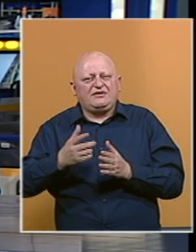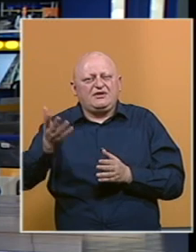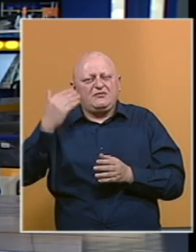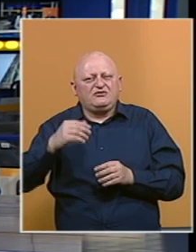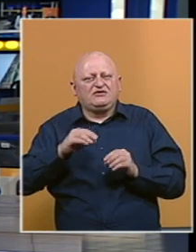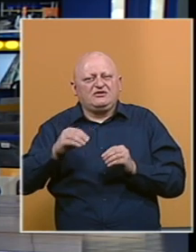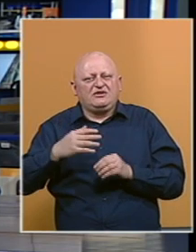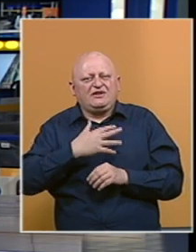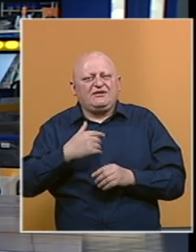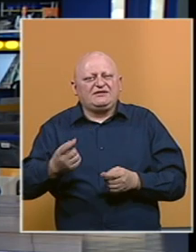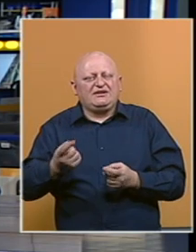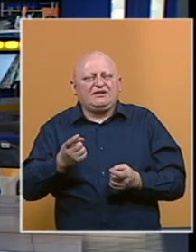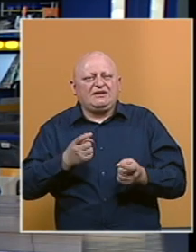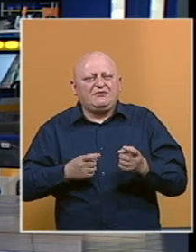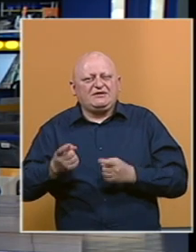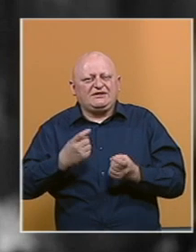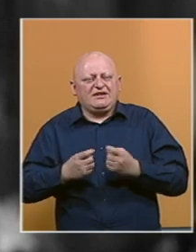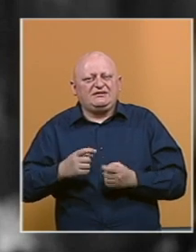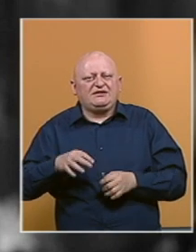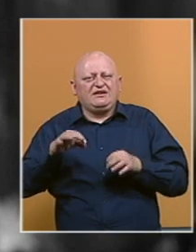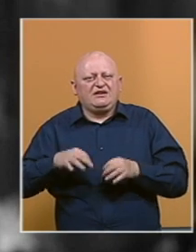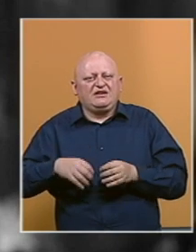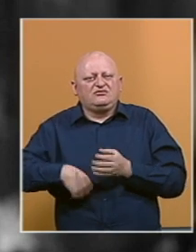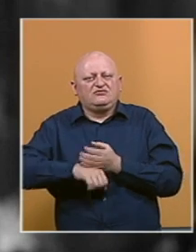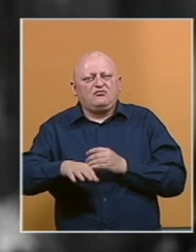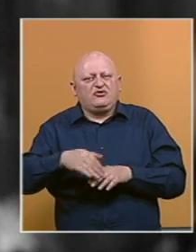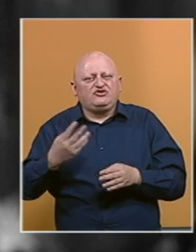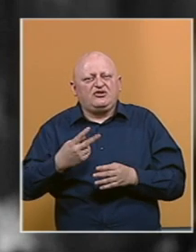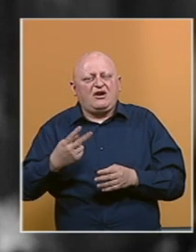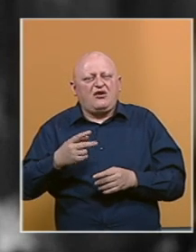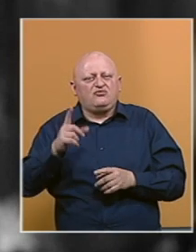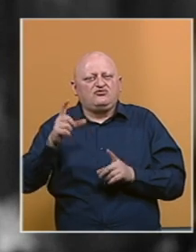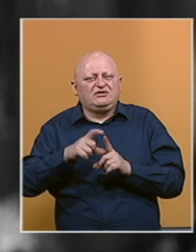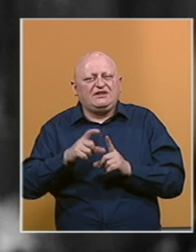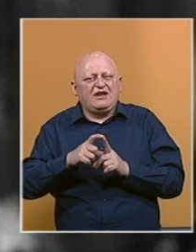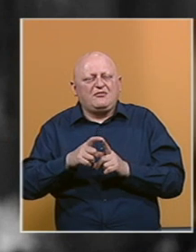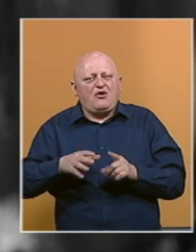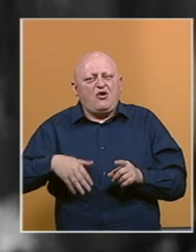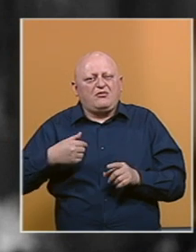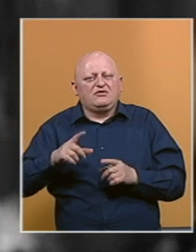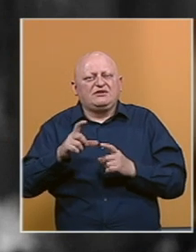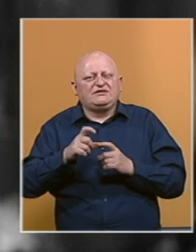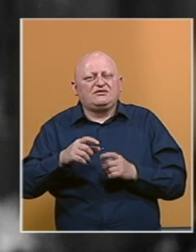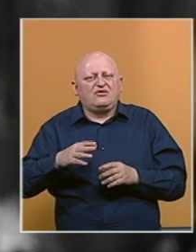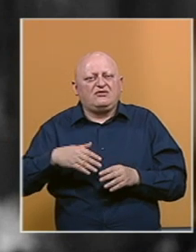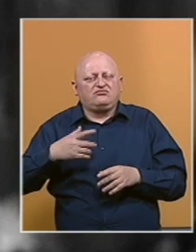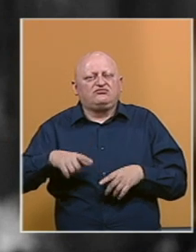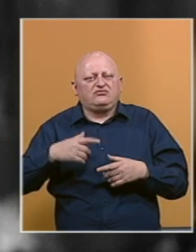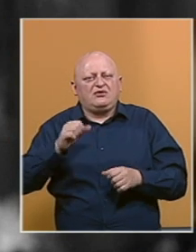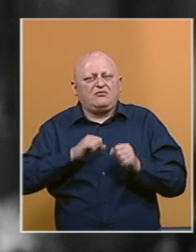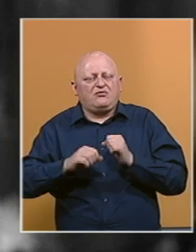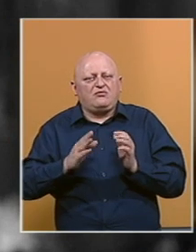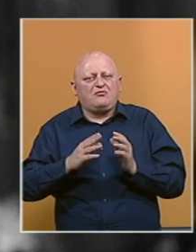i bivši selektor hrvatske reprezentacije. Igračku karijeru počeo je kao junior Dinama, a u seniorskoj karijeri